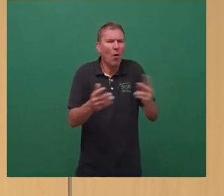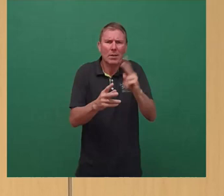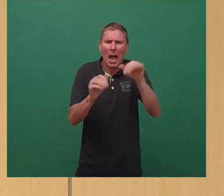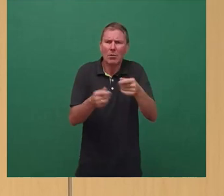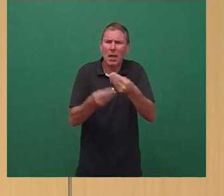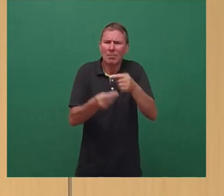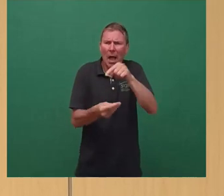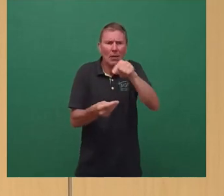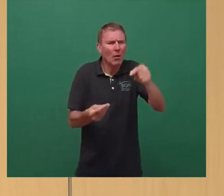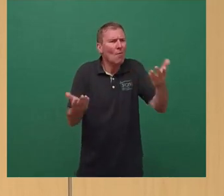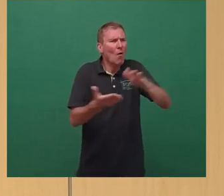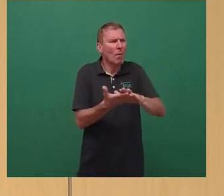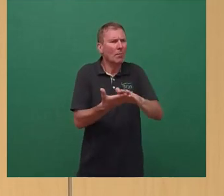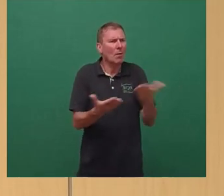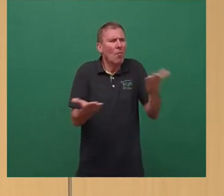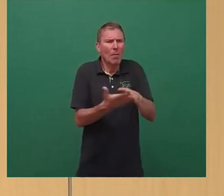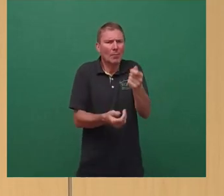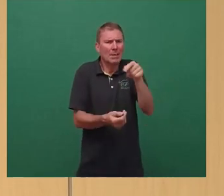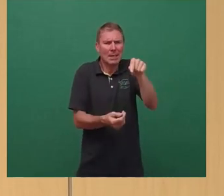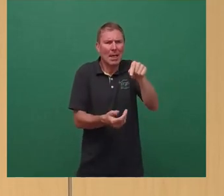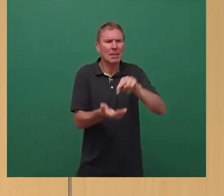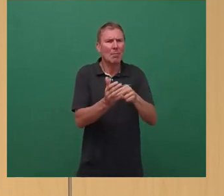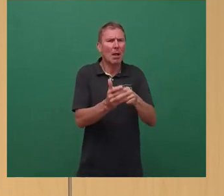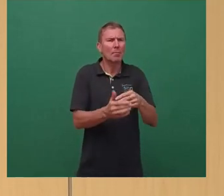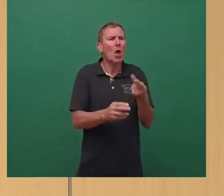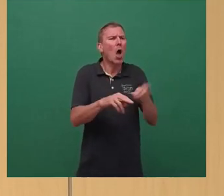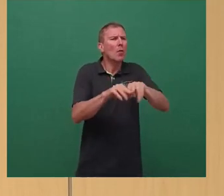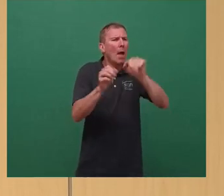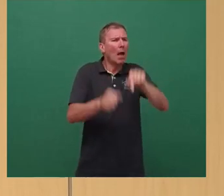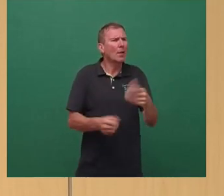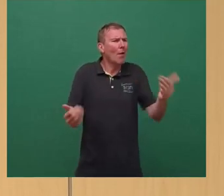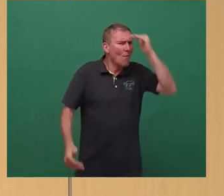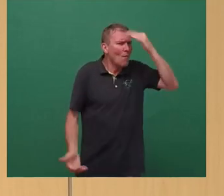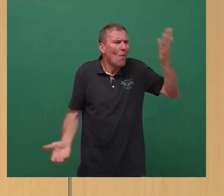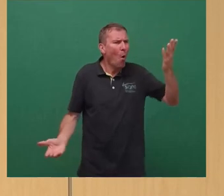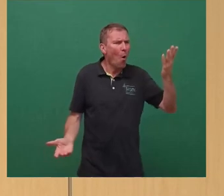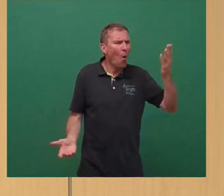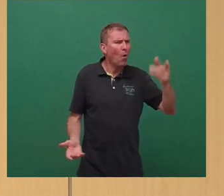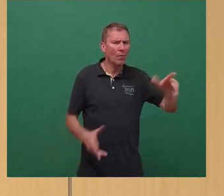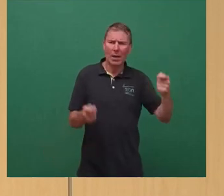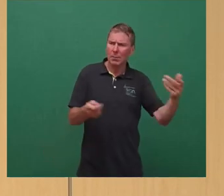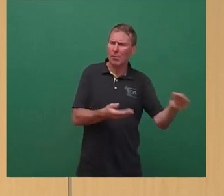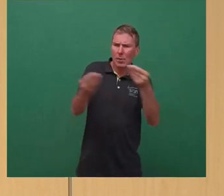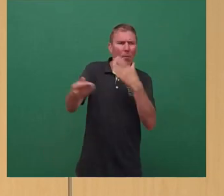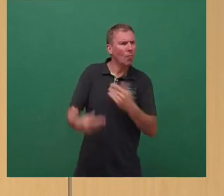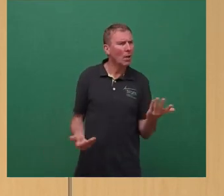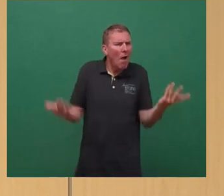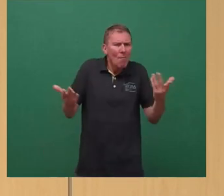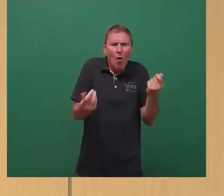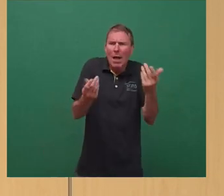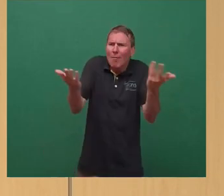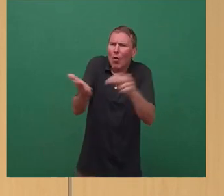geblieben? Wo ist denn das Geld im Doppelhaushalt, im aktuellen, was Sie den Verkehrsbetrieben geben wollen? Wo ist es denn?